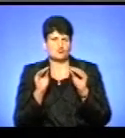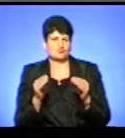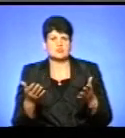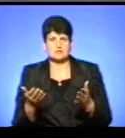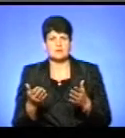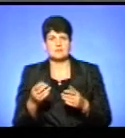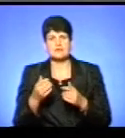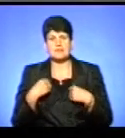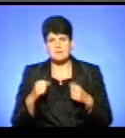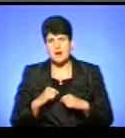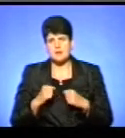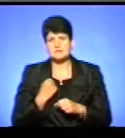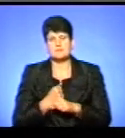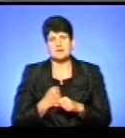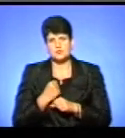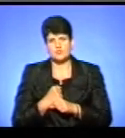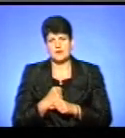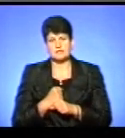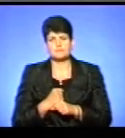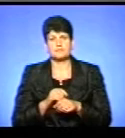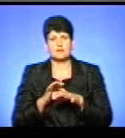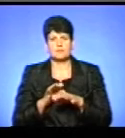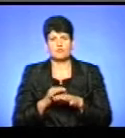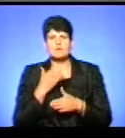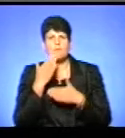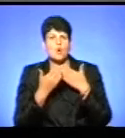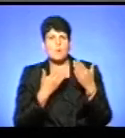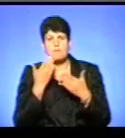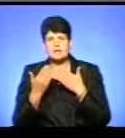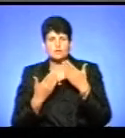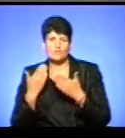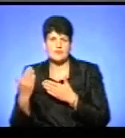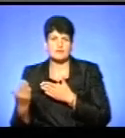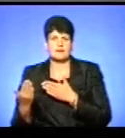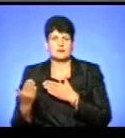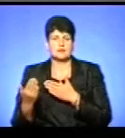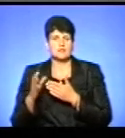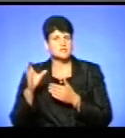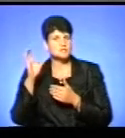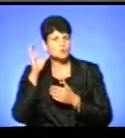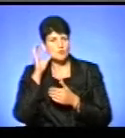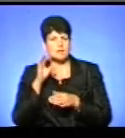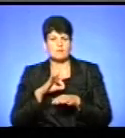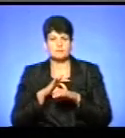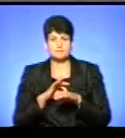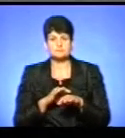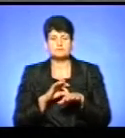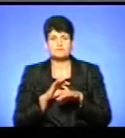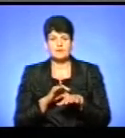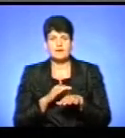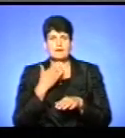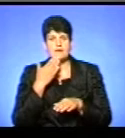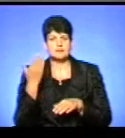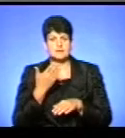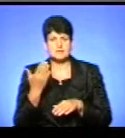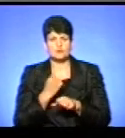тому, звичайно, ми намагаємося працювати, ми проводимо певні опитування, певні слухання проводимо, ми проводимо агізаційну